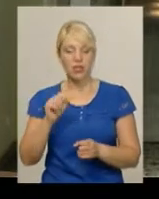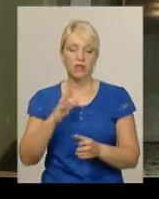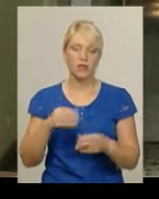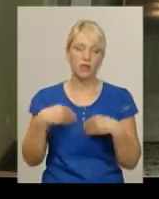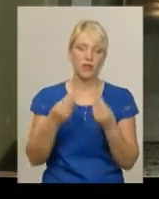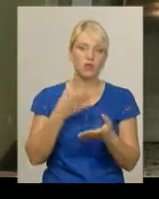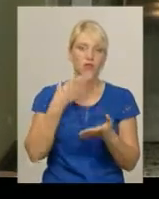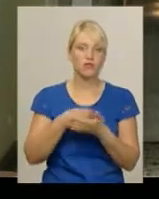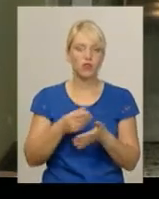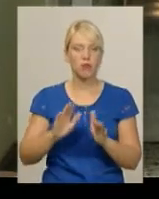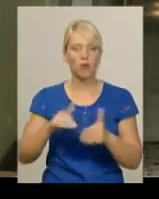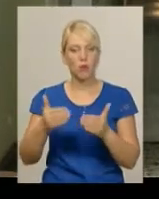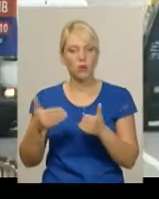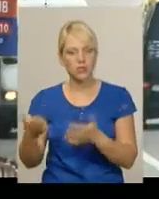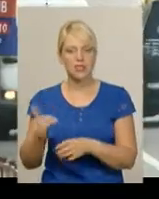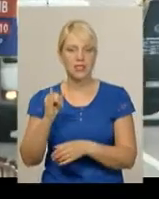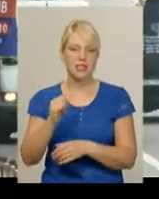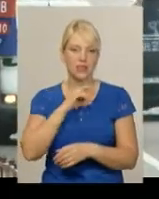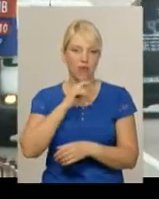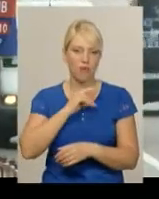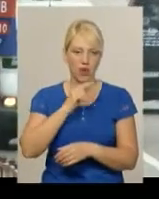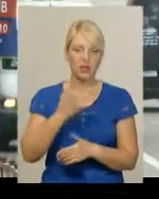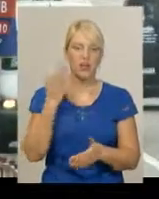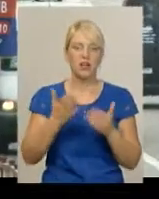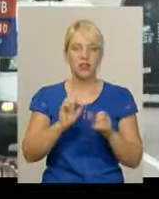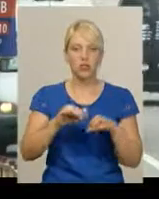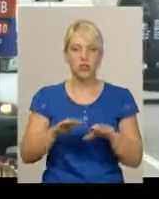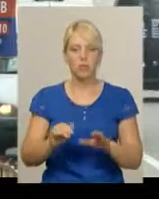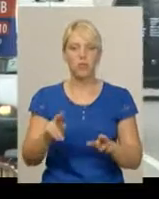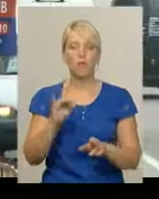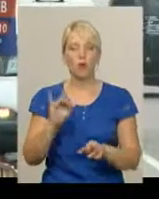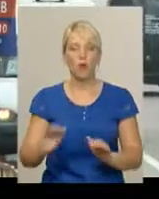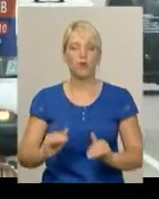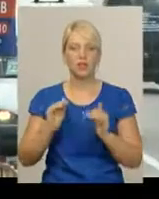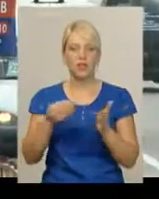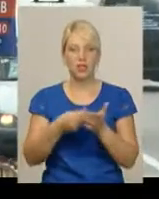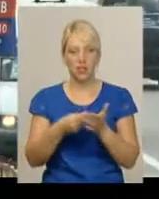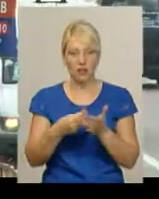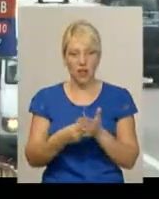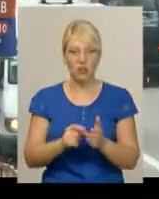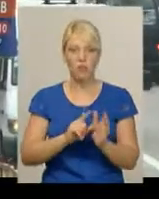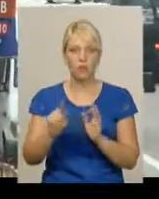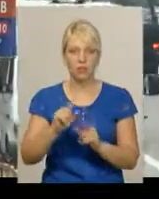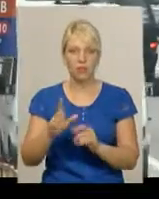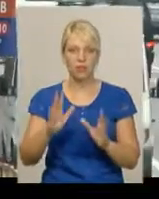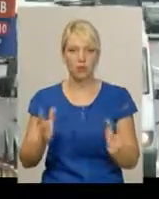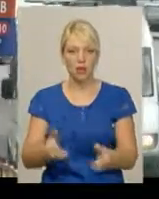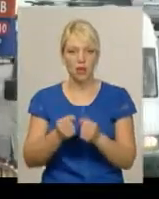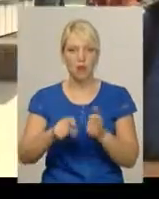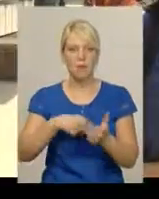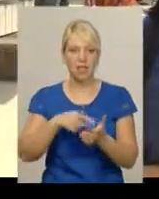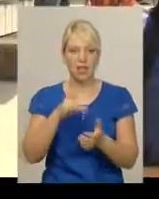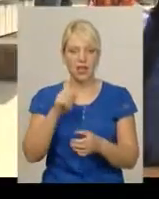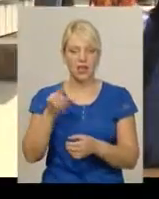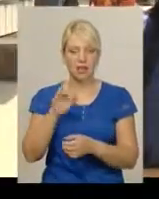пропозиції, зауваження. Якщо рішення про підвищення вартості проїзду підтримує сесія міської ради, тарифи зміняться восени.